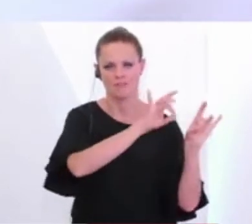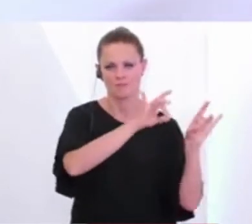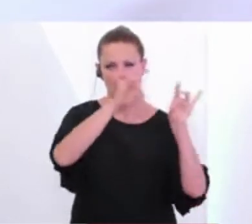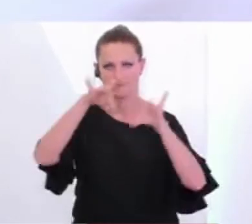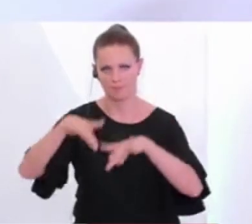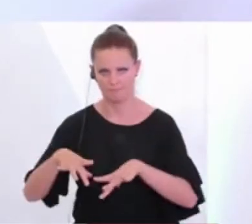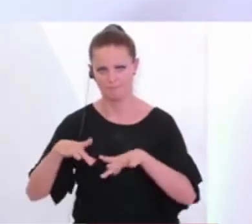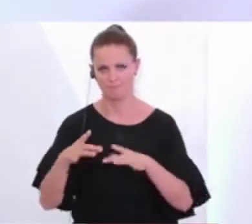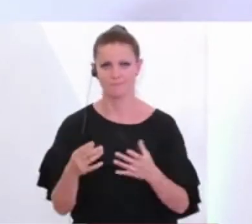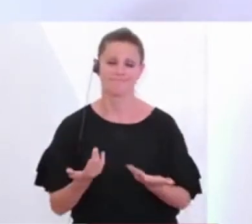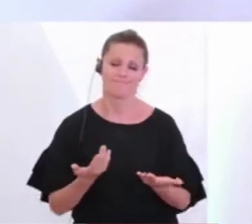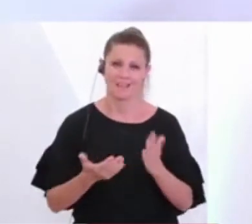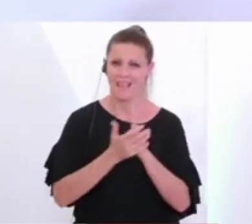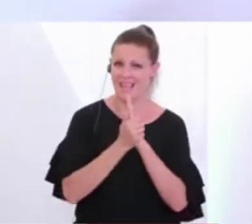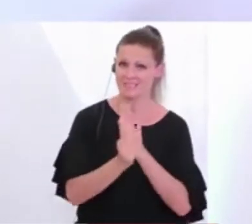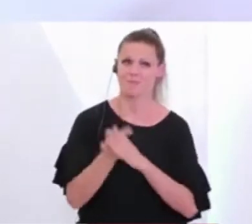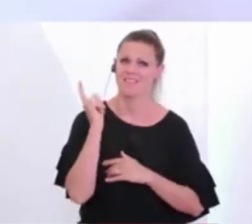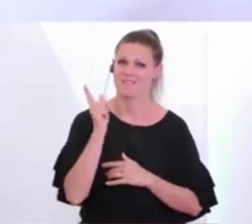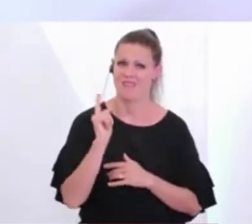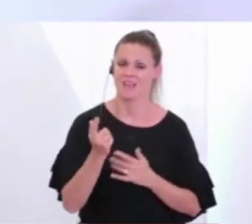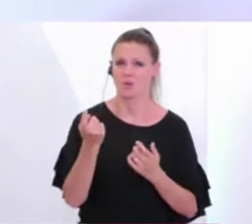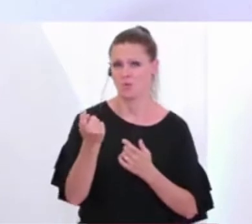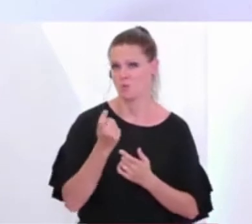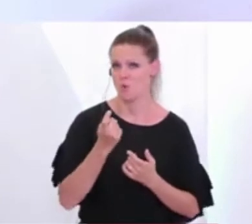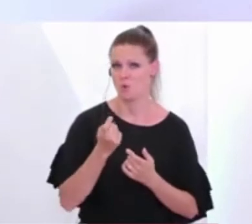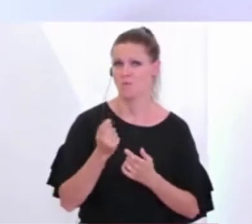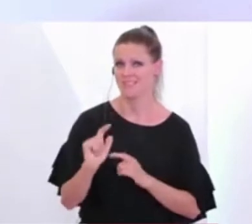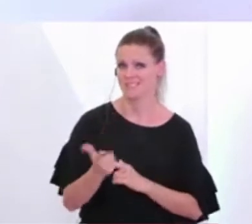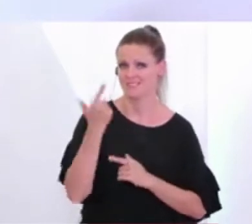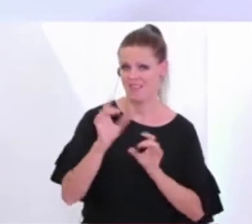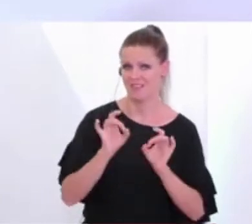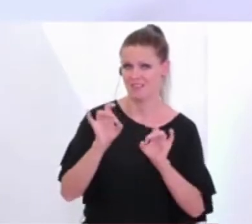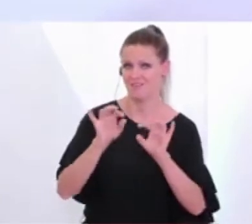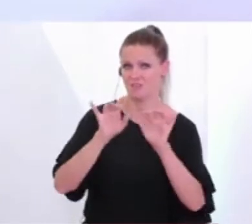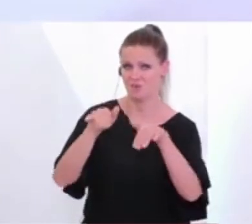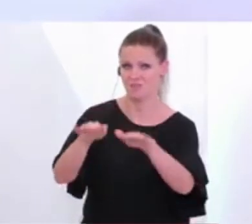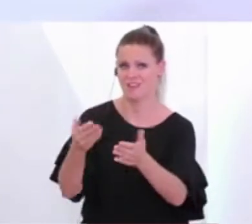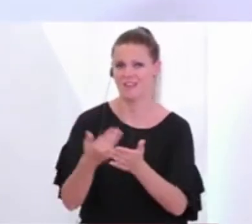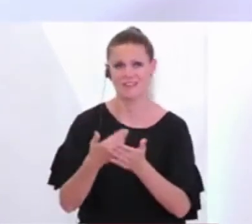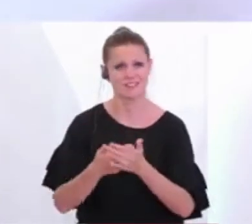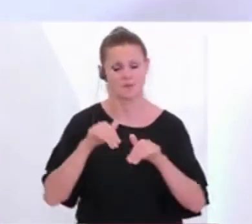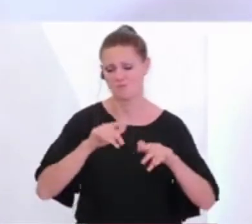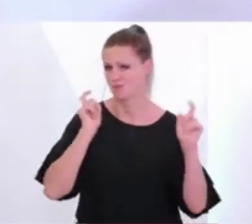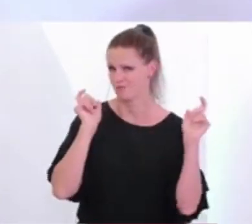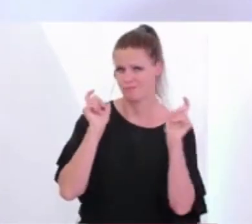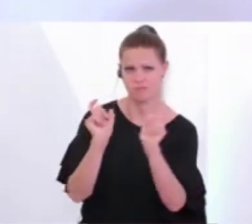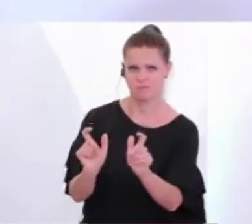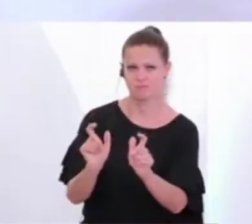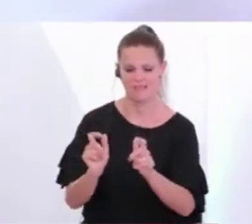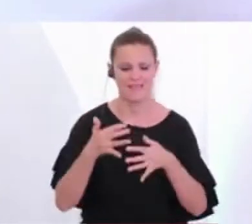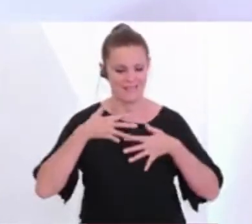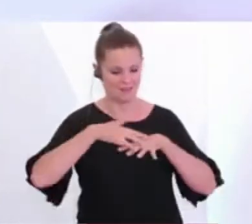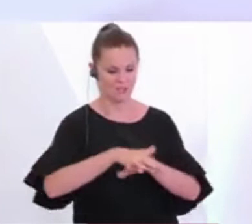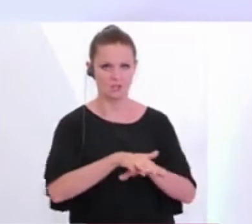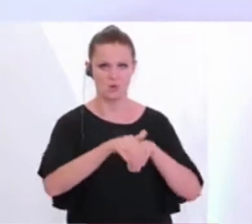Experten warnen uns hier vor der zweiten Krankheitswelle und das dürfen wir einfach nicht zulassen. Wir haben im Integrationsministerium während der